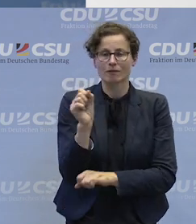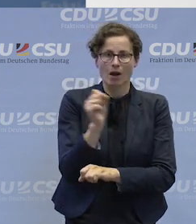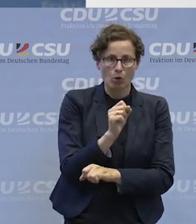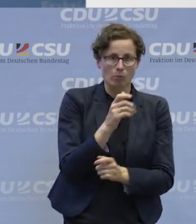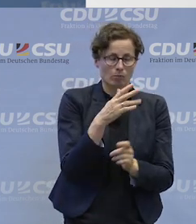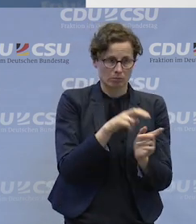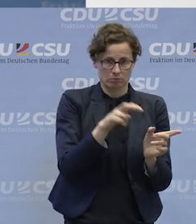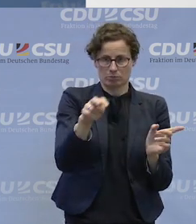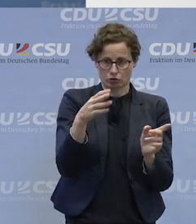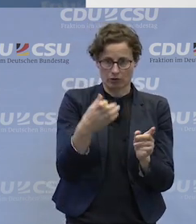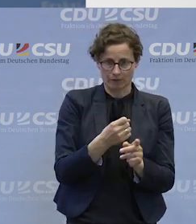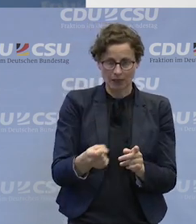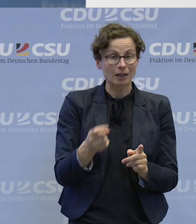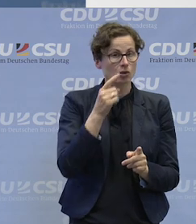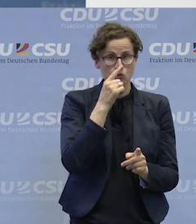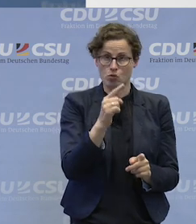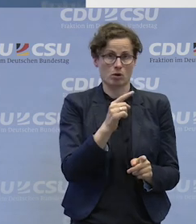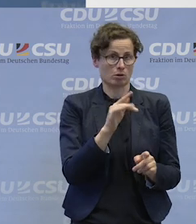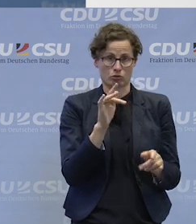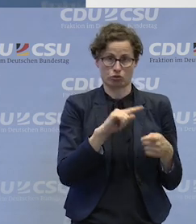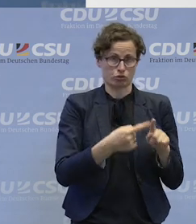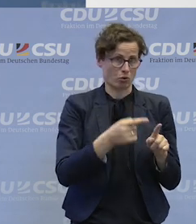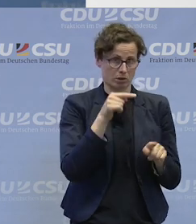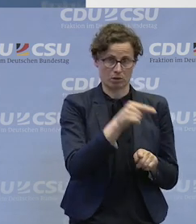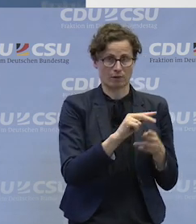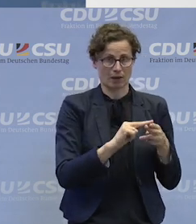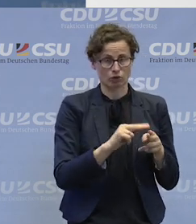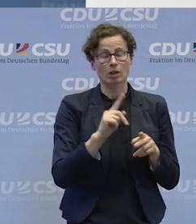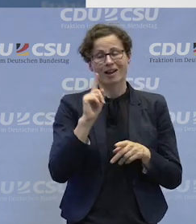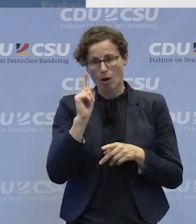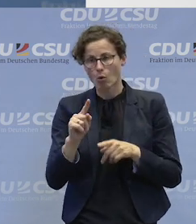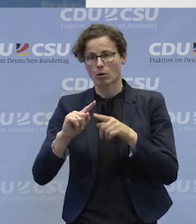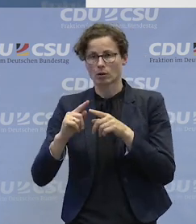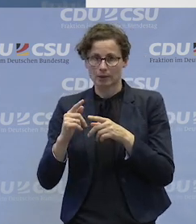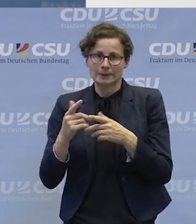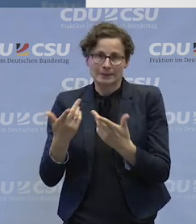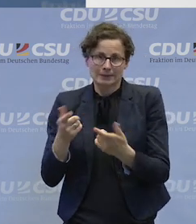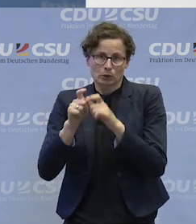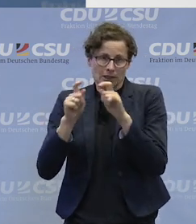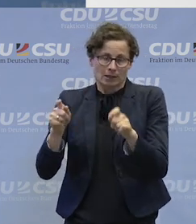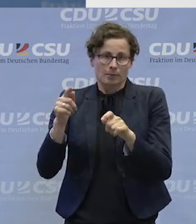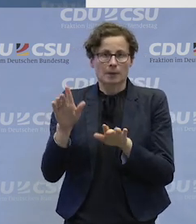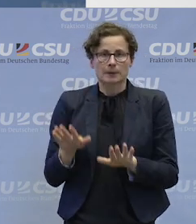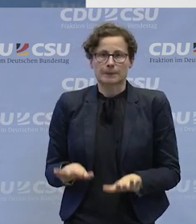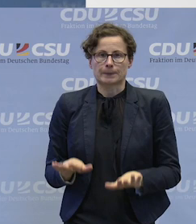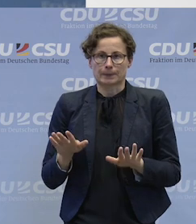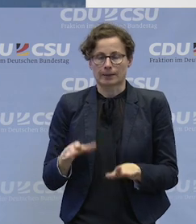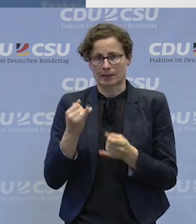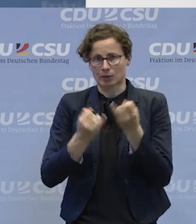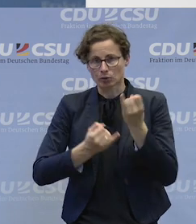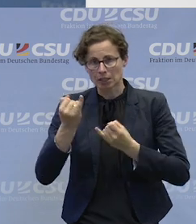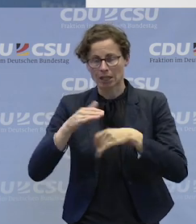den Übergang erschwert oder wo es erschwert ist, in den allgemeinen Arbeitsmarkt überzugehen. Die Seite der Industrie, der